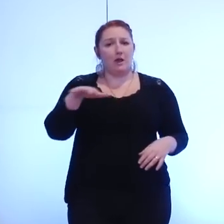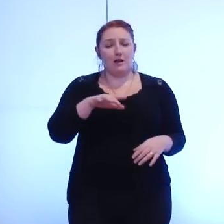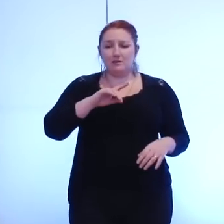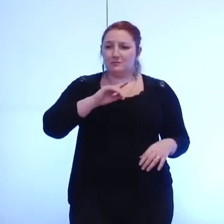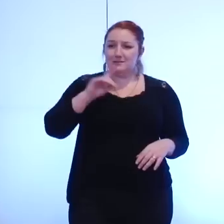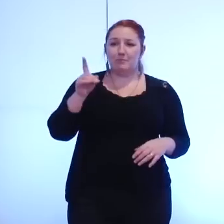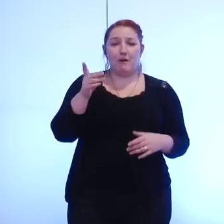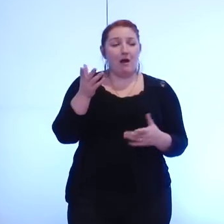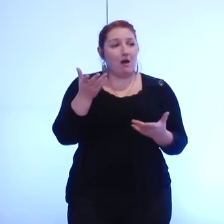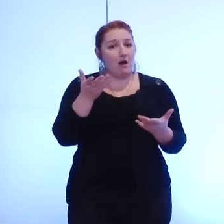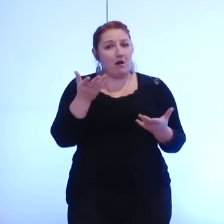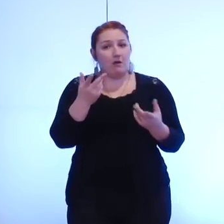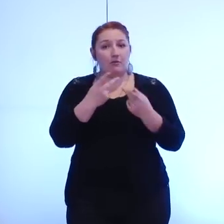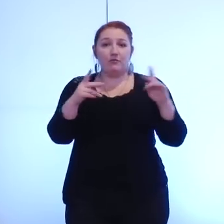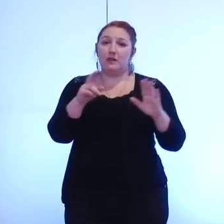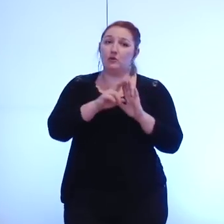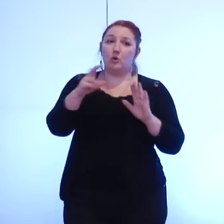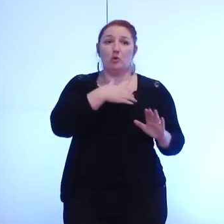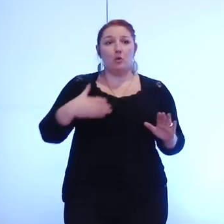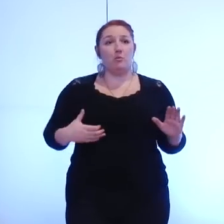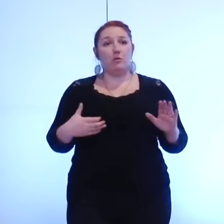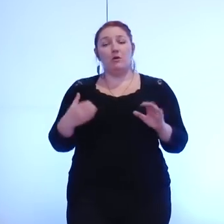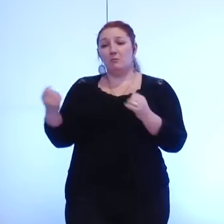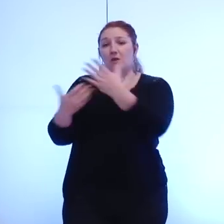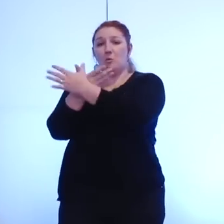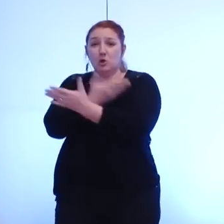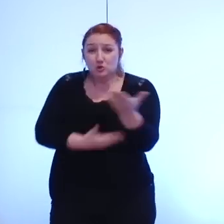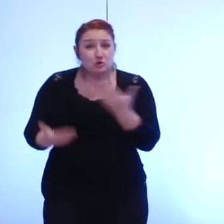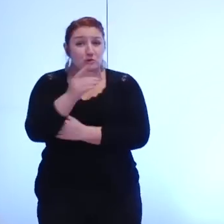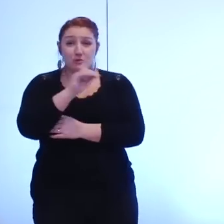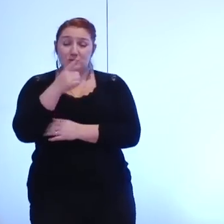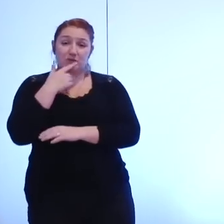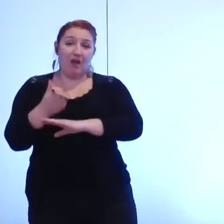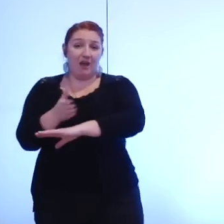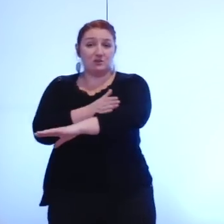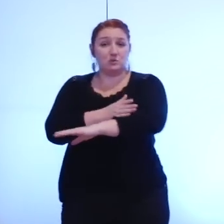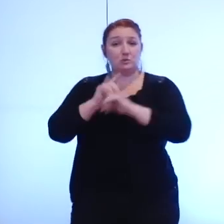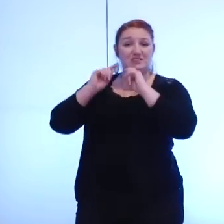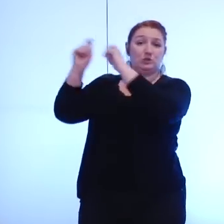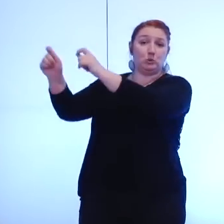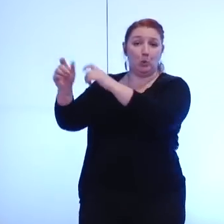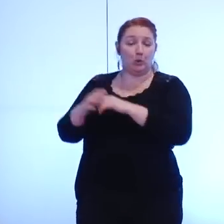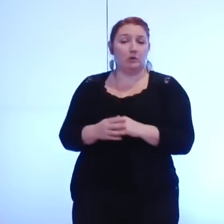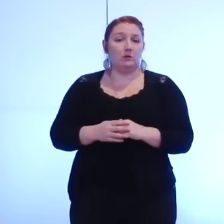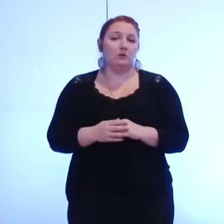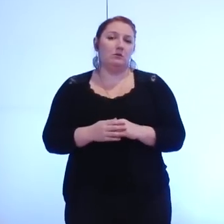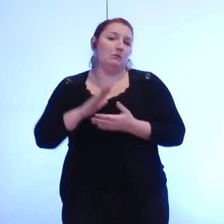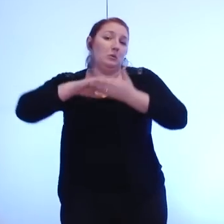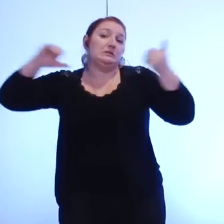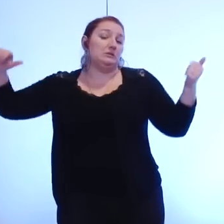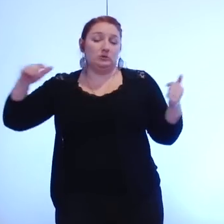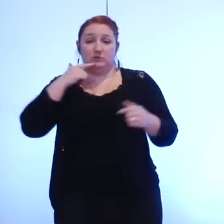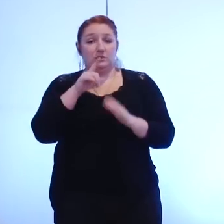substitution de la ville de Grenoble par la métropole mais d'une cession d'action c'est comme ça que la loi prévoit